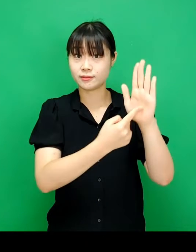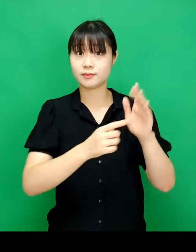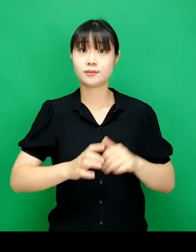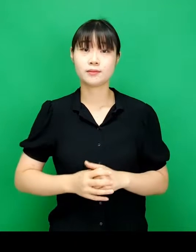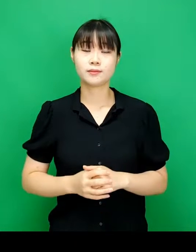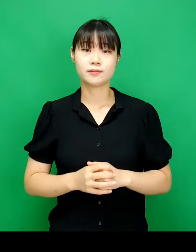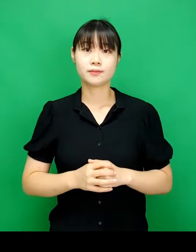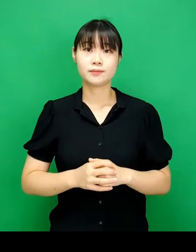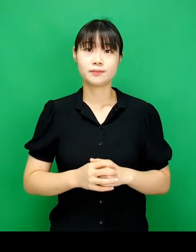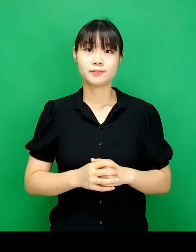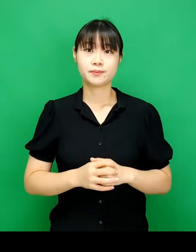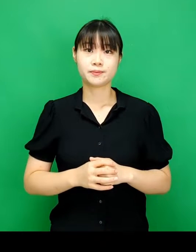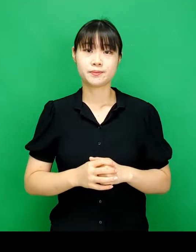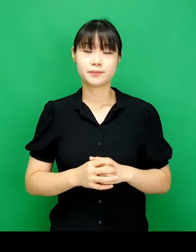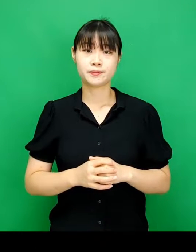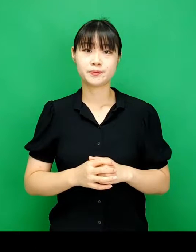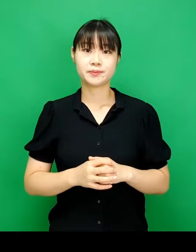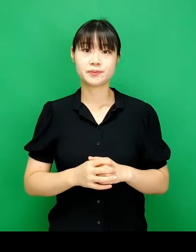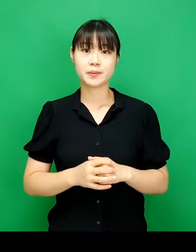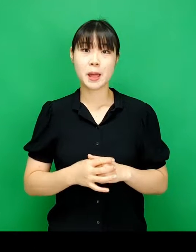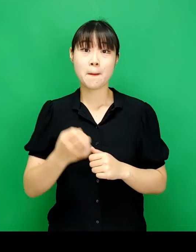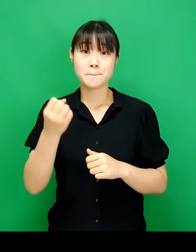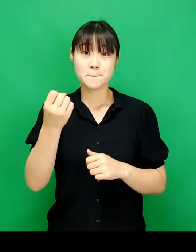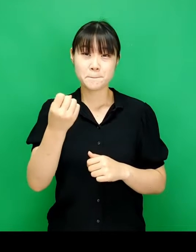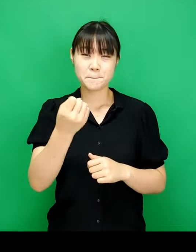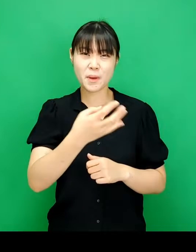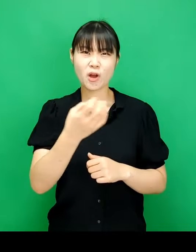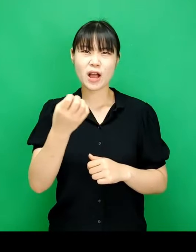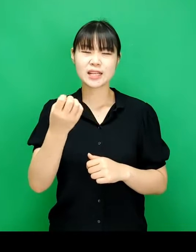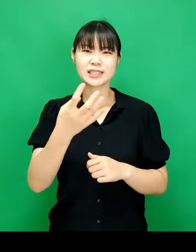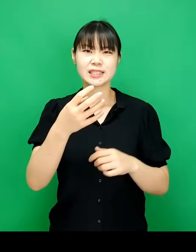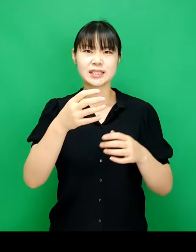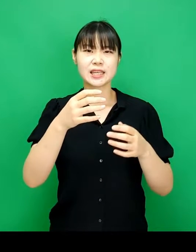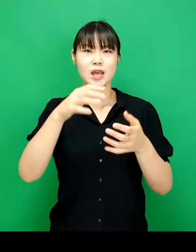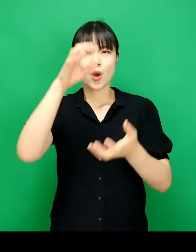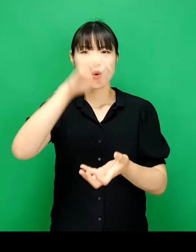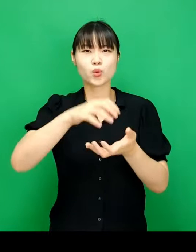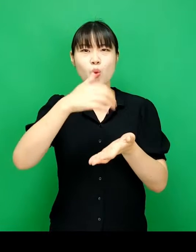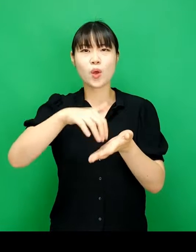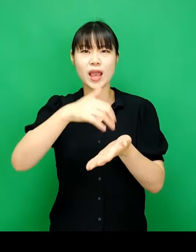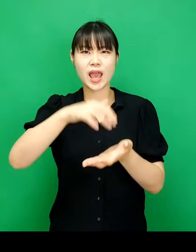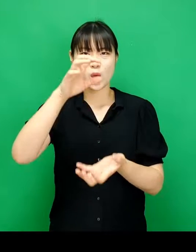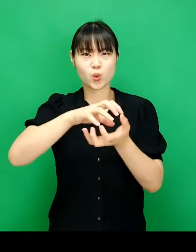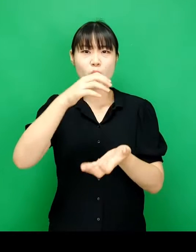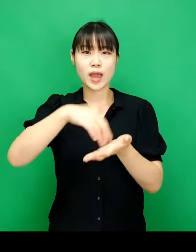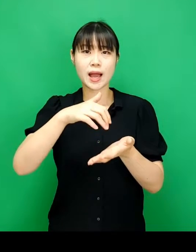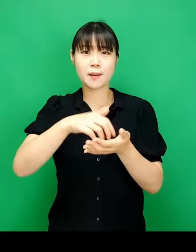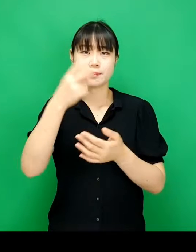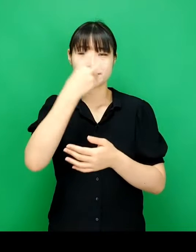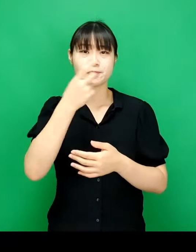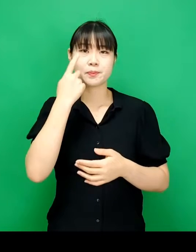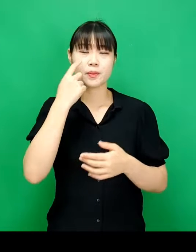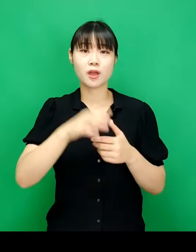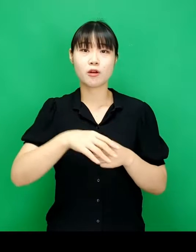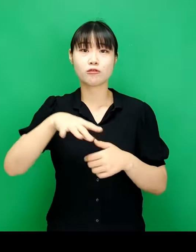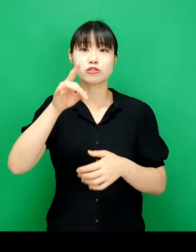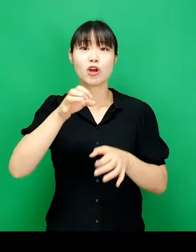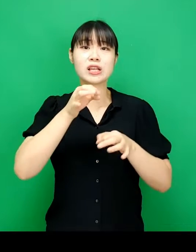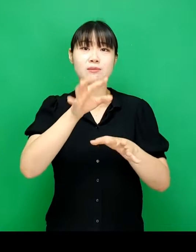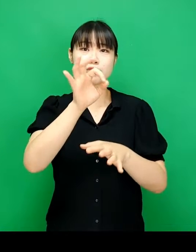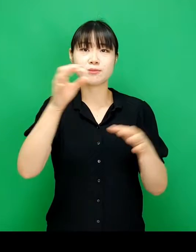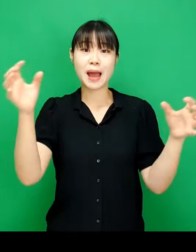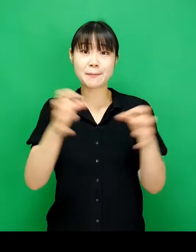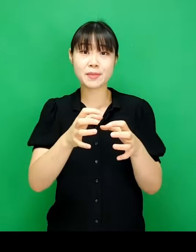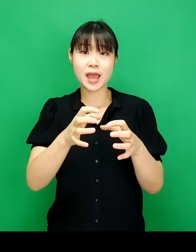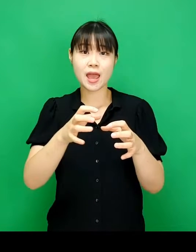정렬이 바뀌었습니다 이제 몇 가지 통계값들을 살펴보겠습니다 우선